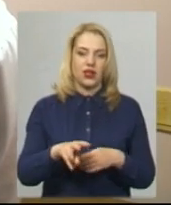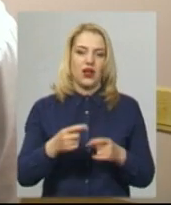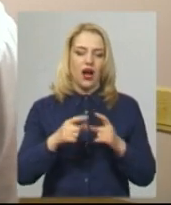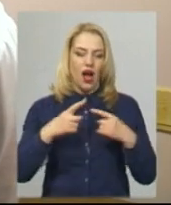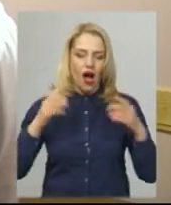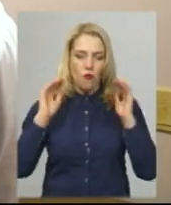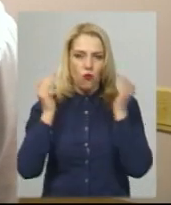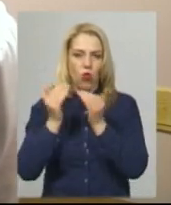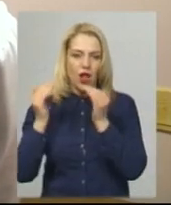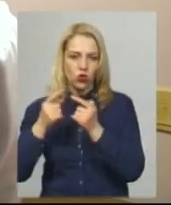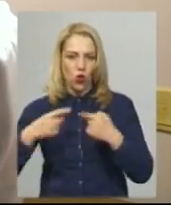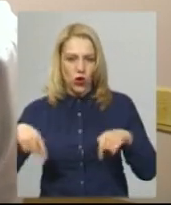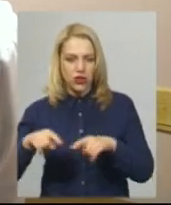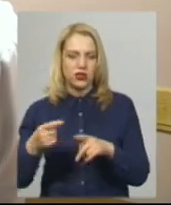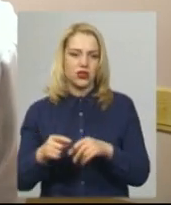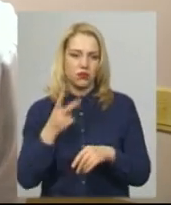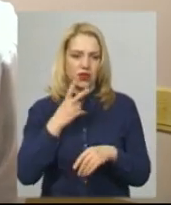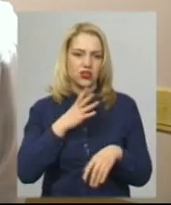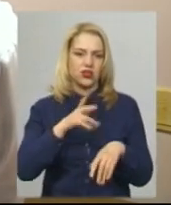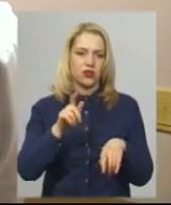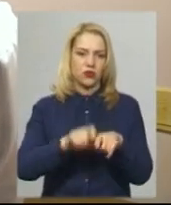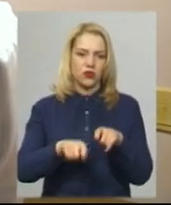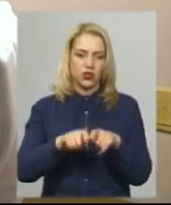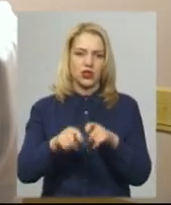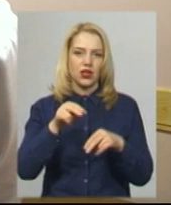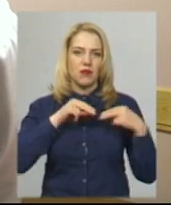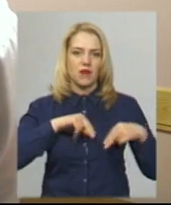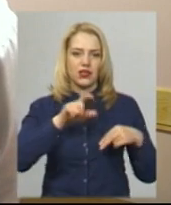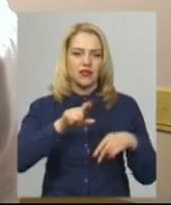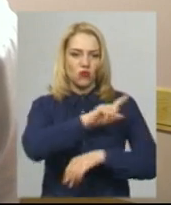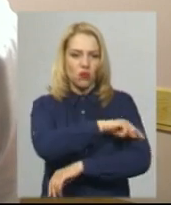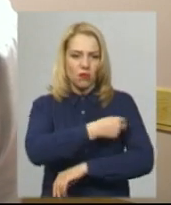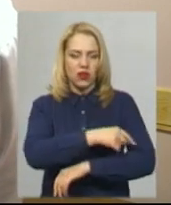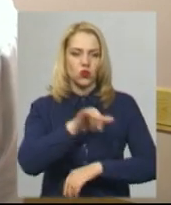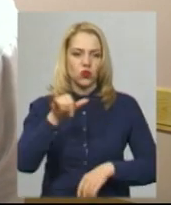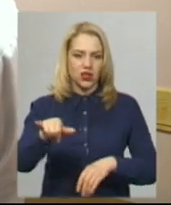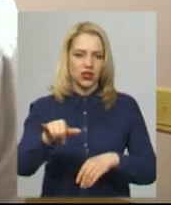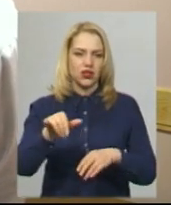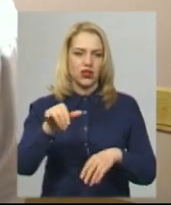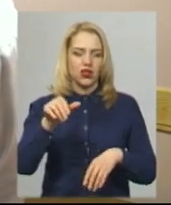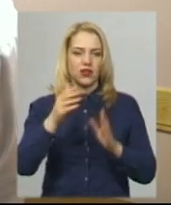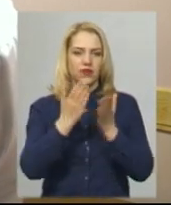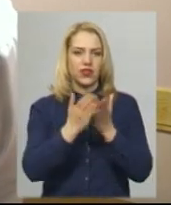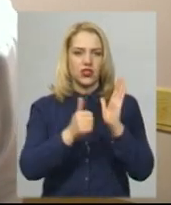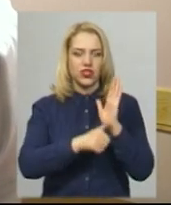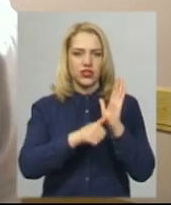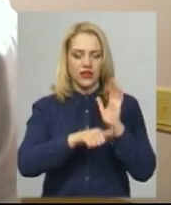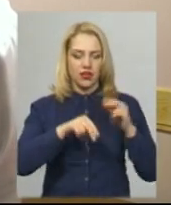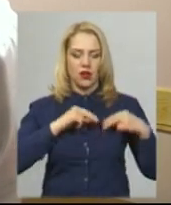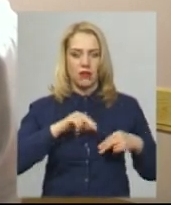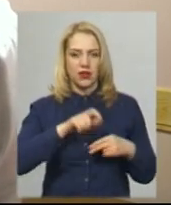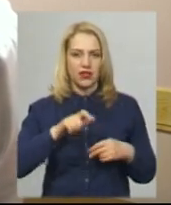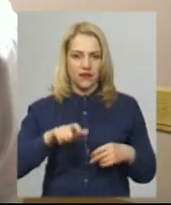зараз бачите, в процедурному кабінеті проходить тестування саме цих працівників. В них нараховується 60 працюючих,